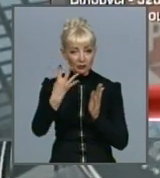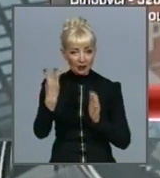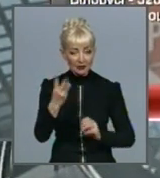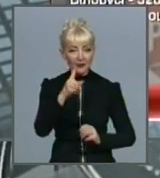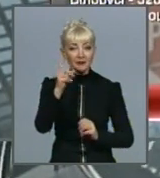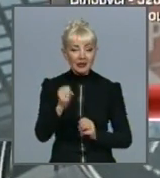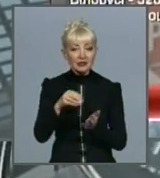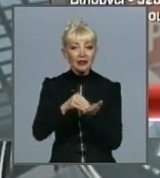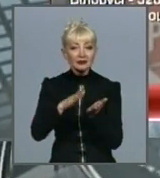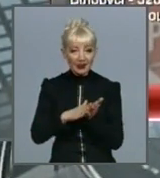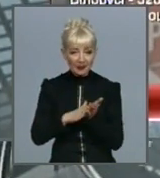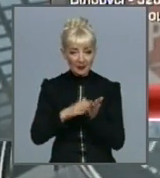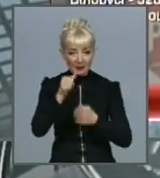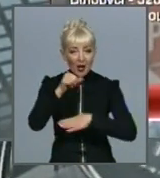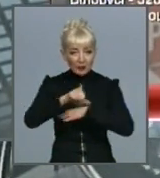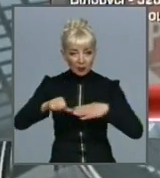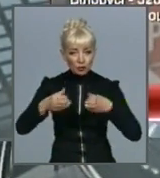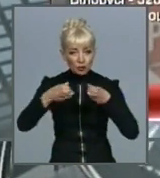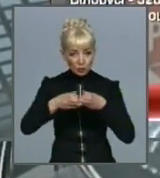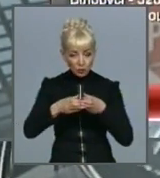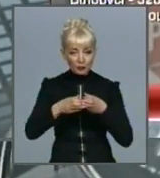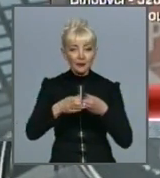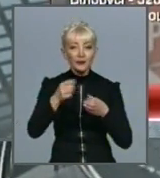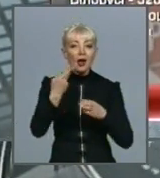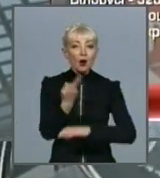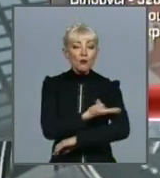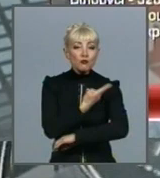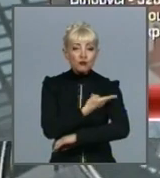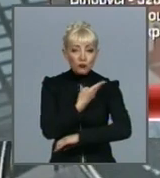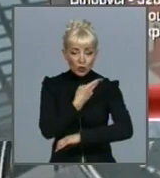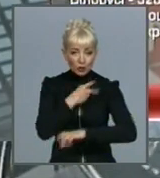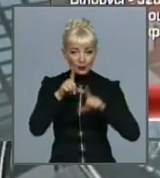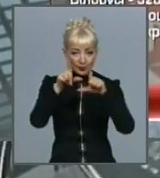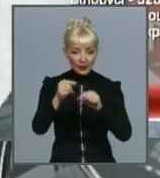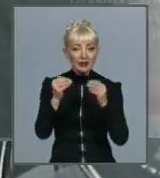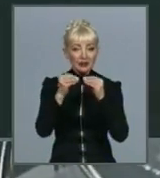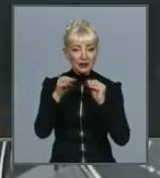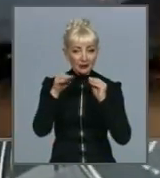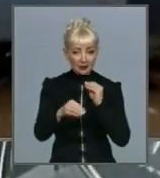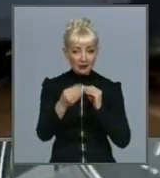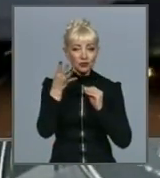минулому році польський державний кордон перетнуло 10,4 мільйони громадян України.